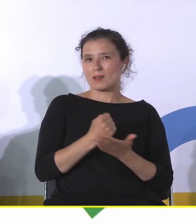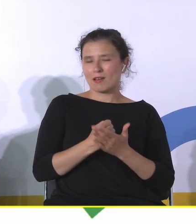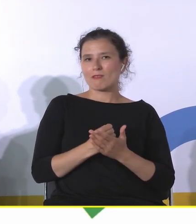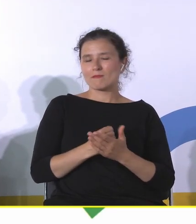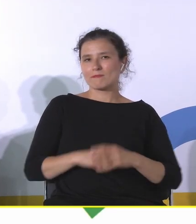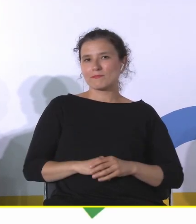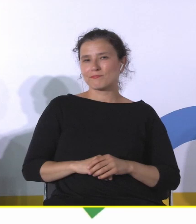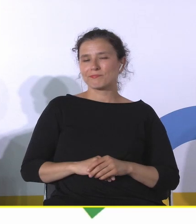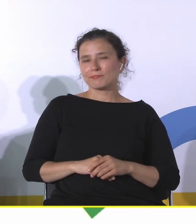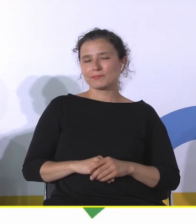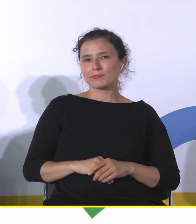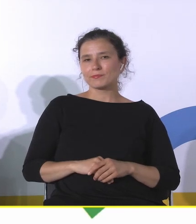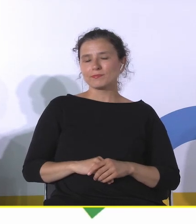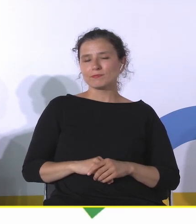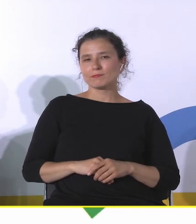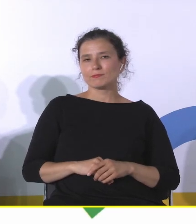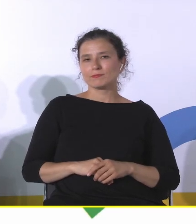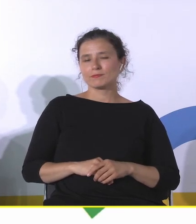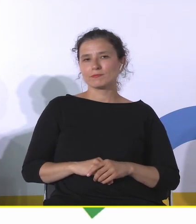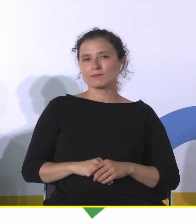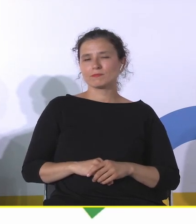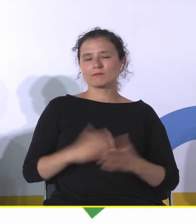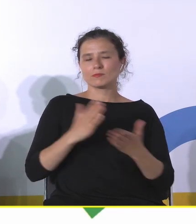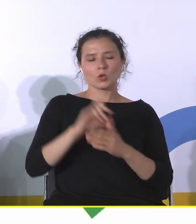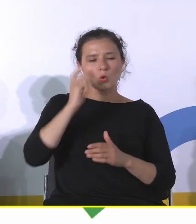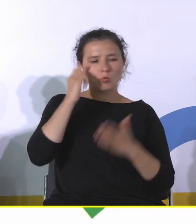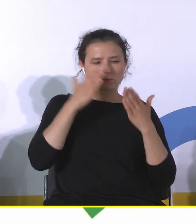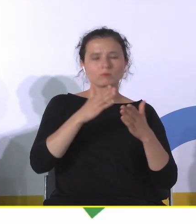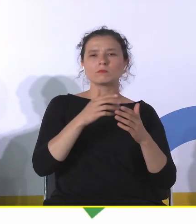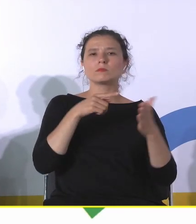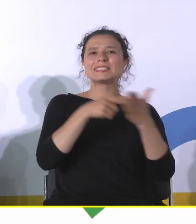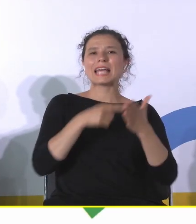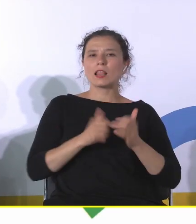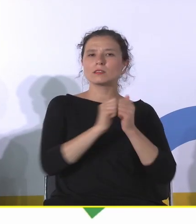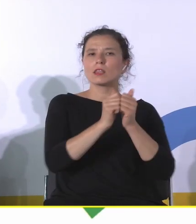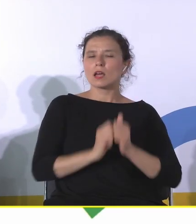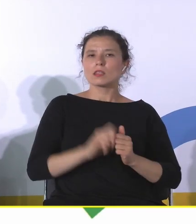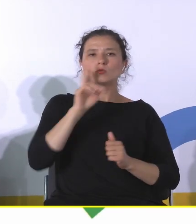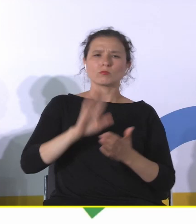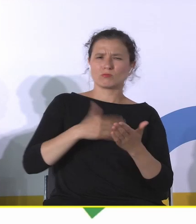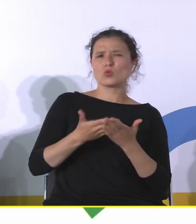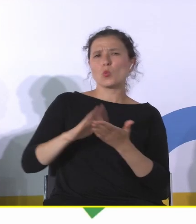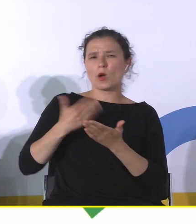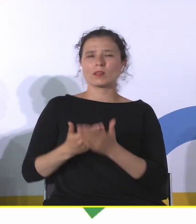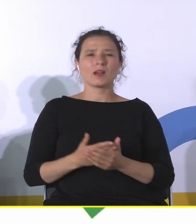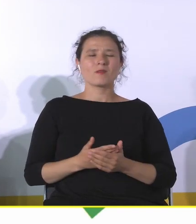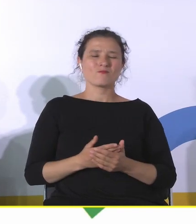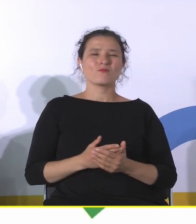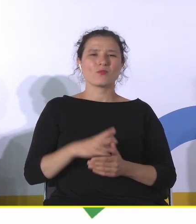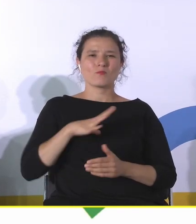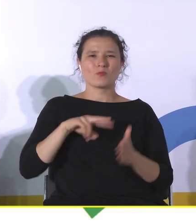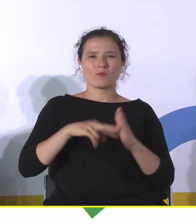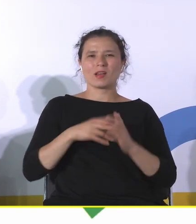poza taki główny jakiś nurt danej instytucji. Może kilka przykładów, bo mieliśmy o dobrych przykładach też tutaj na